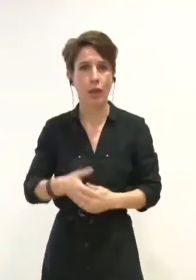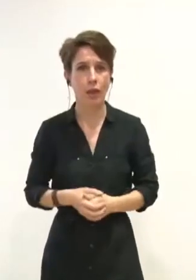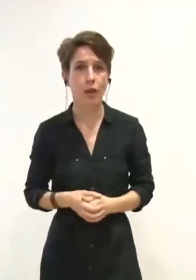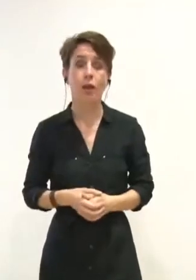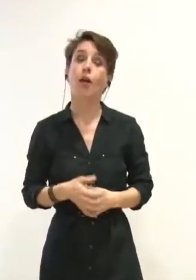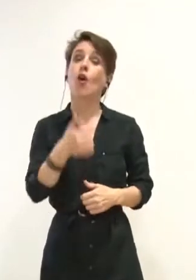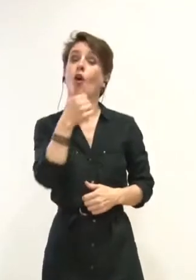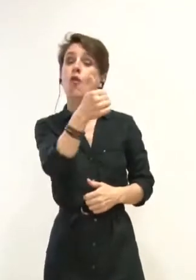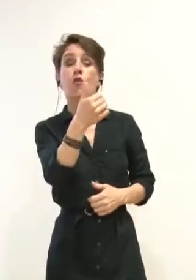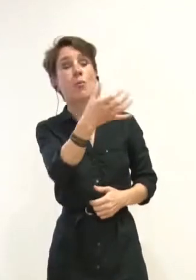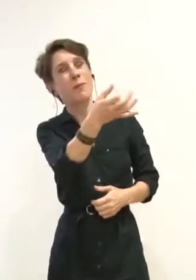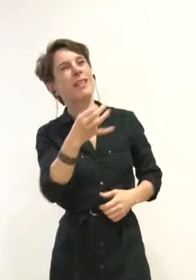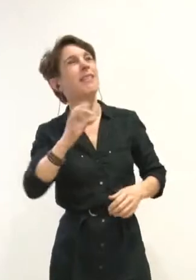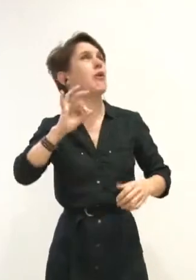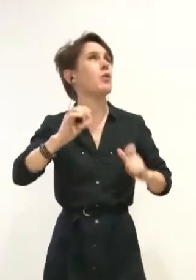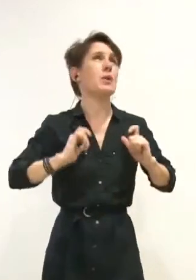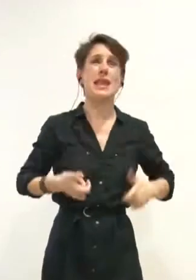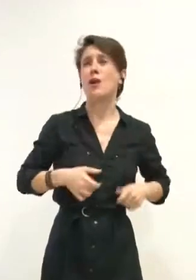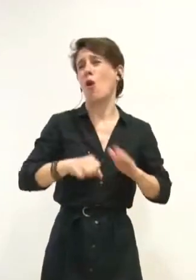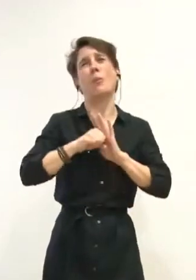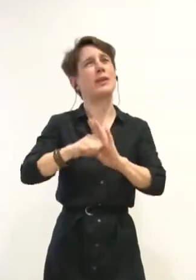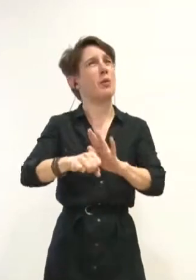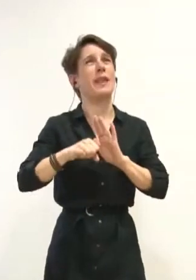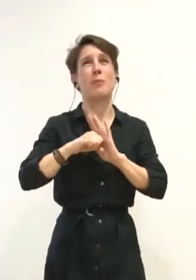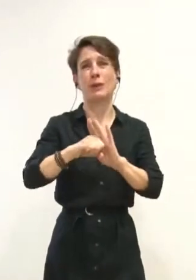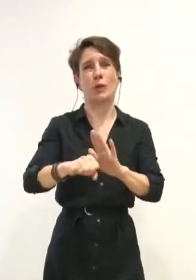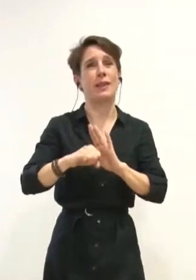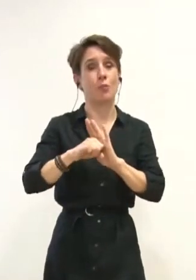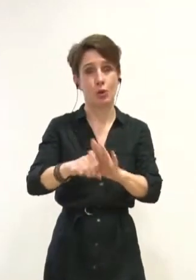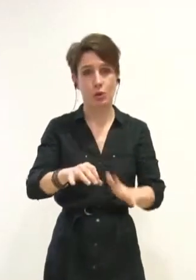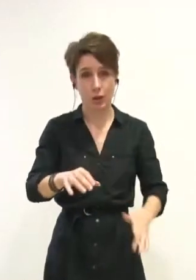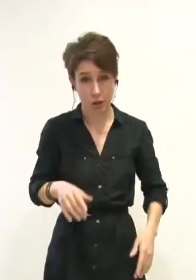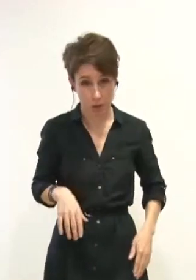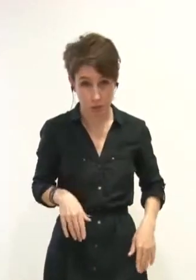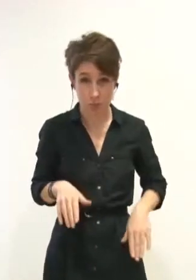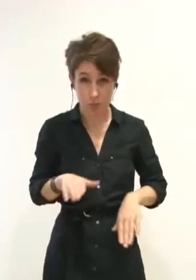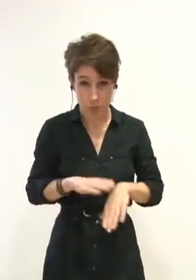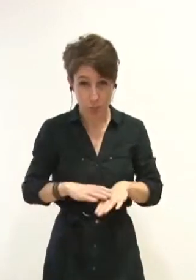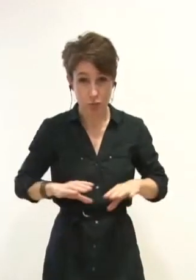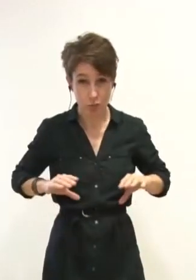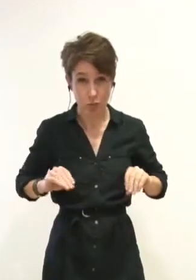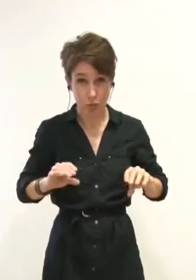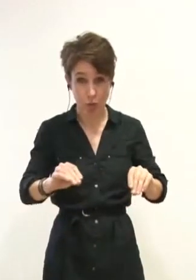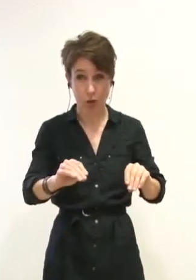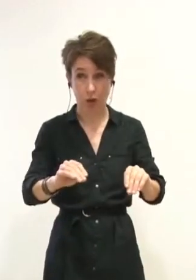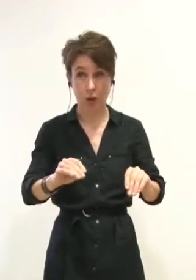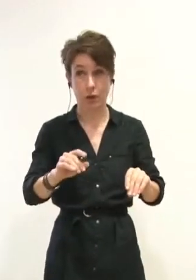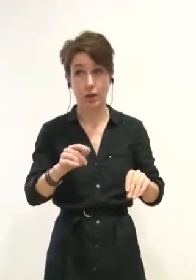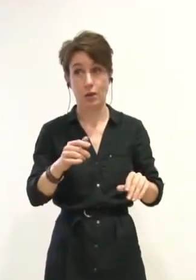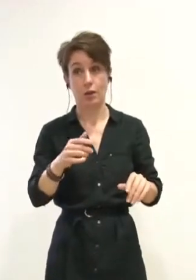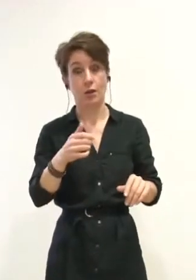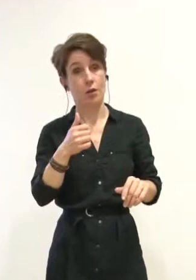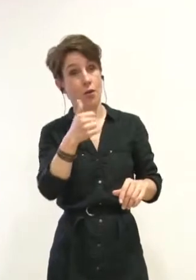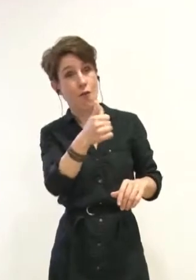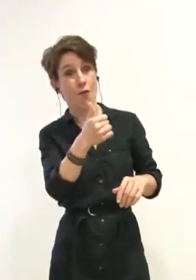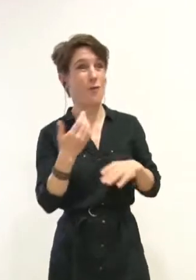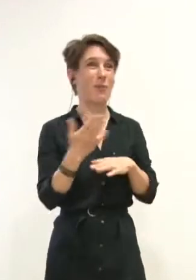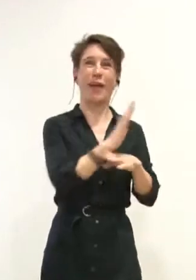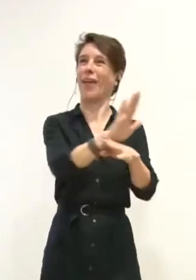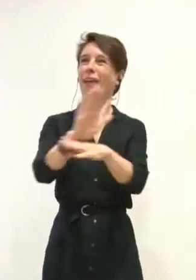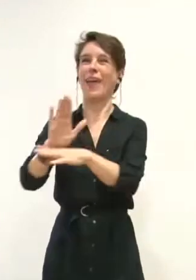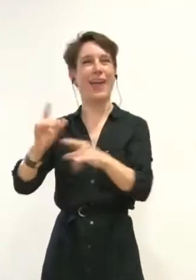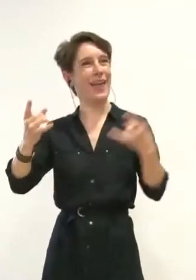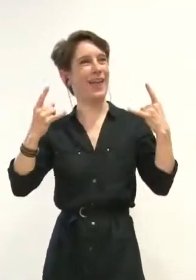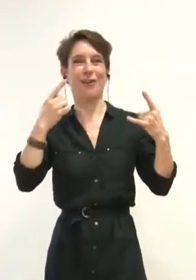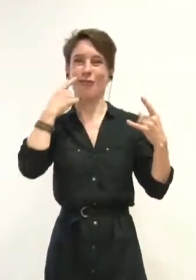priorité du mandat, pourtant, dans les actes et malgré la communication que vous construisez pour le faire croire, on doit